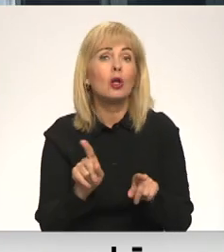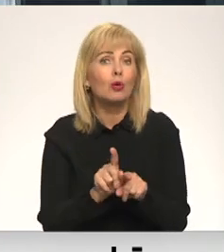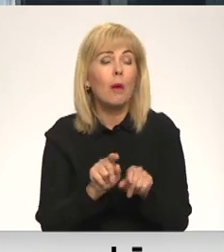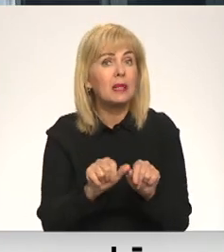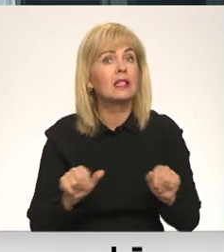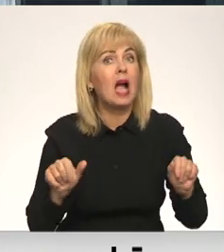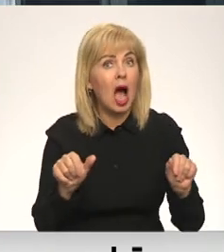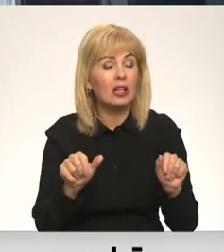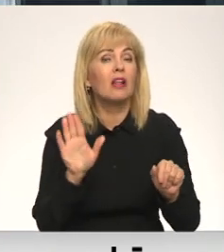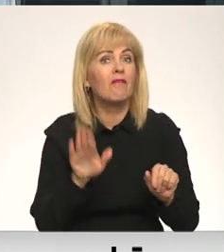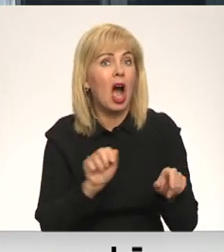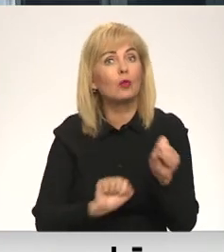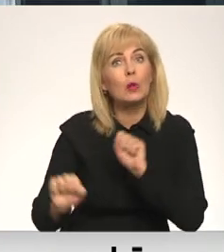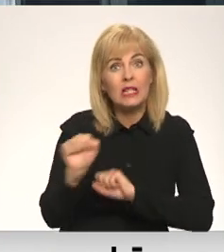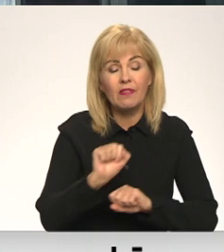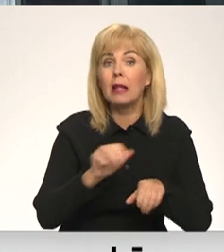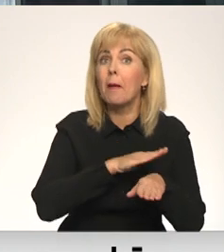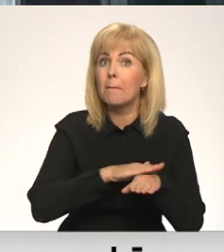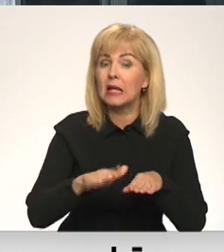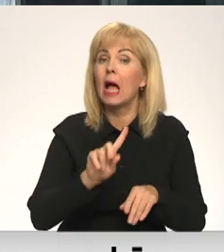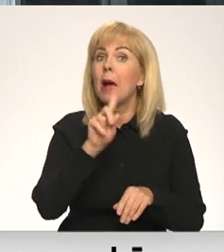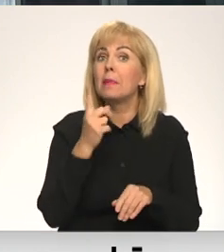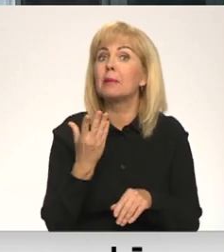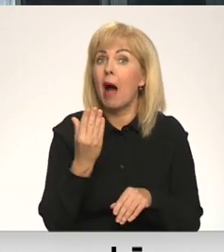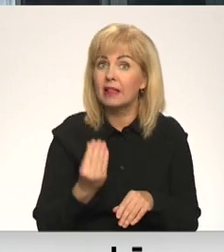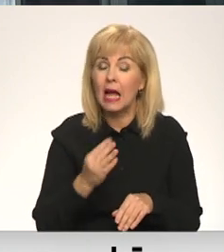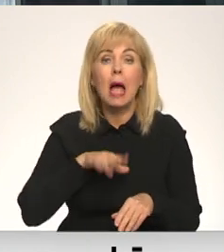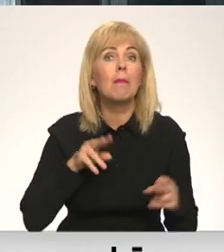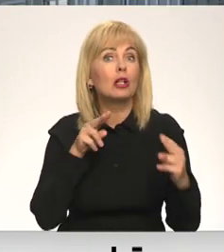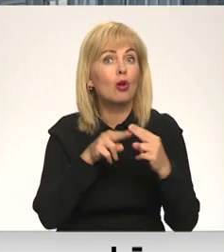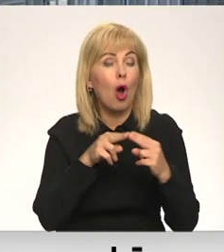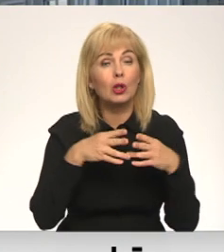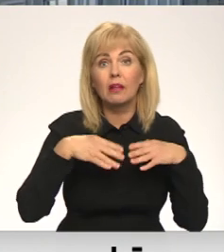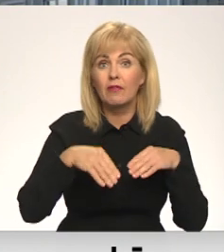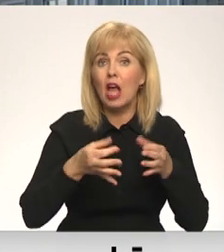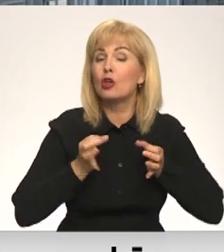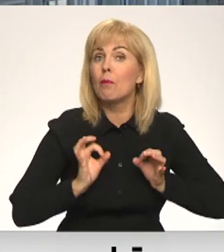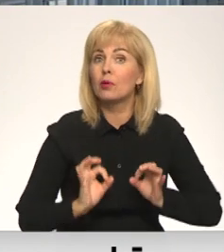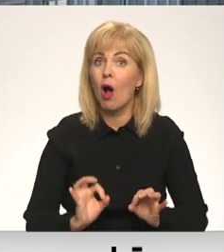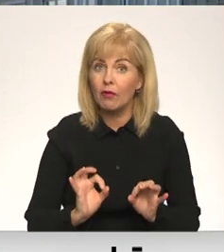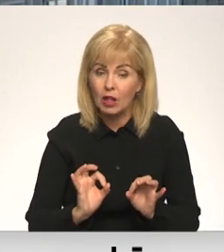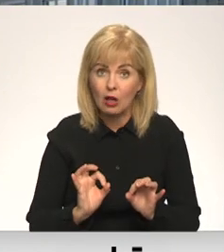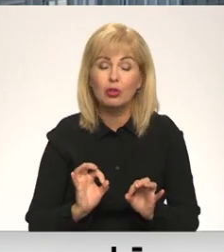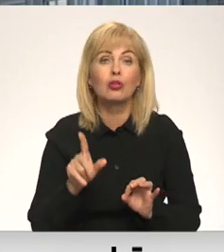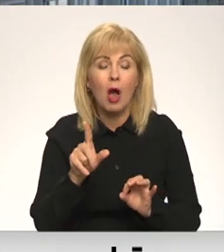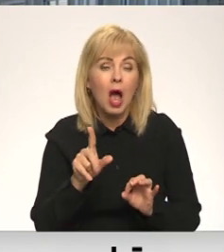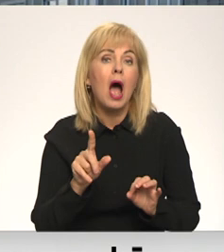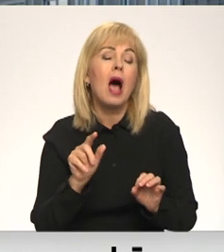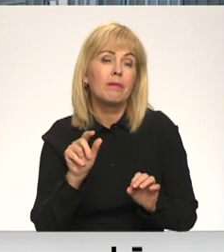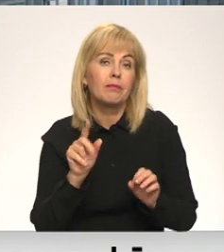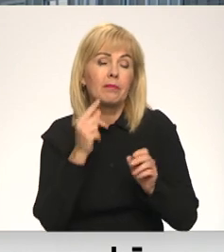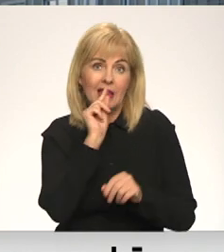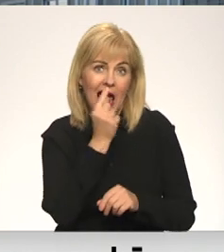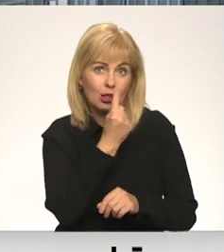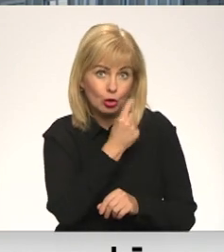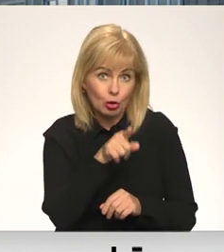karantīnas varēs izvairīties arī pilnībā, pirmajā dienā pēc kontakta veicot profesionālu pēķē R vai antigēna testu.